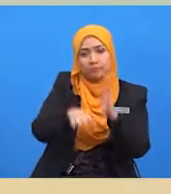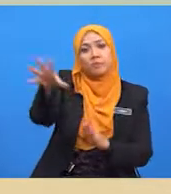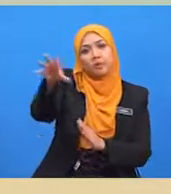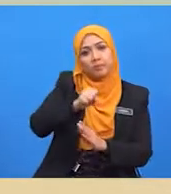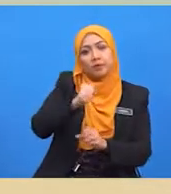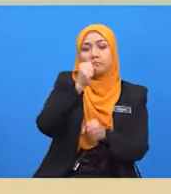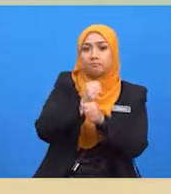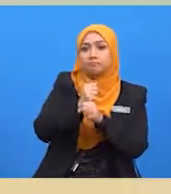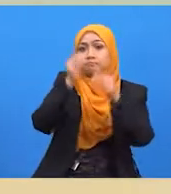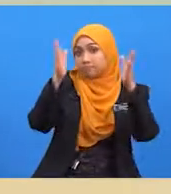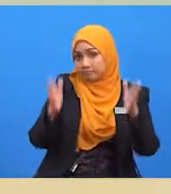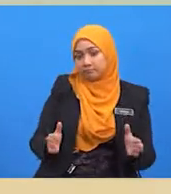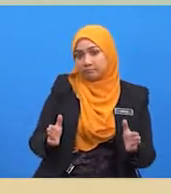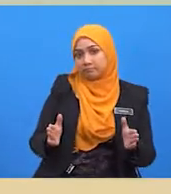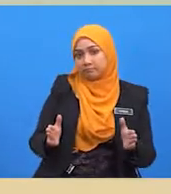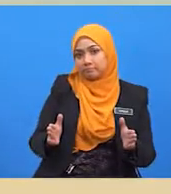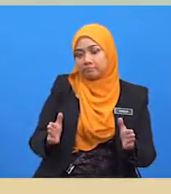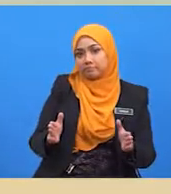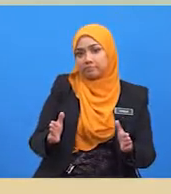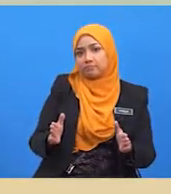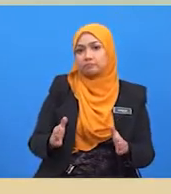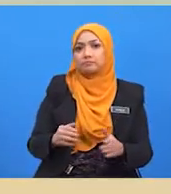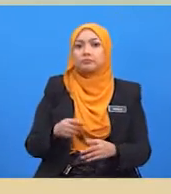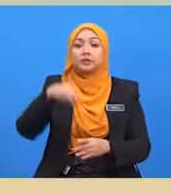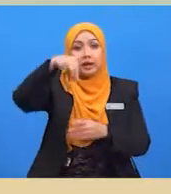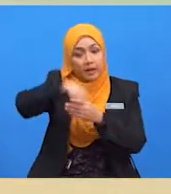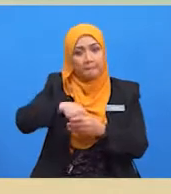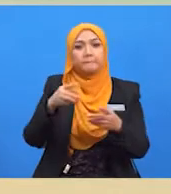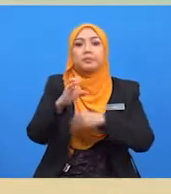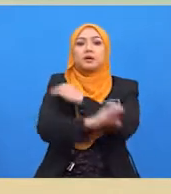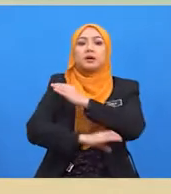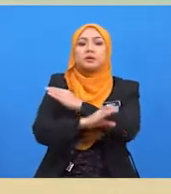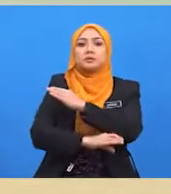Hal ini akan membawa kepada masalah pengancuran.